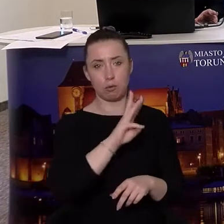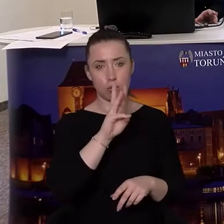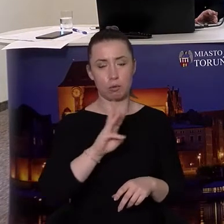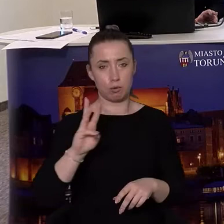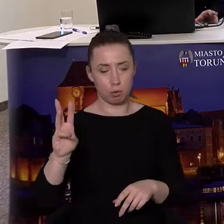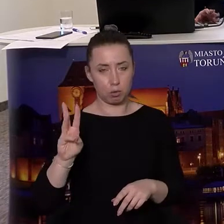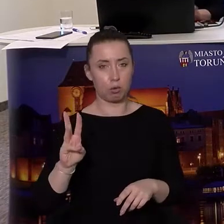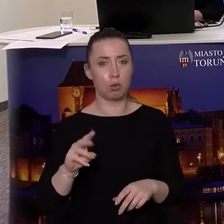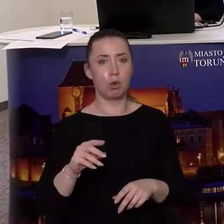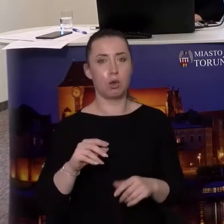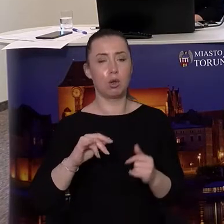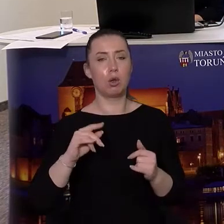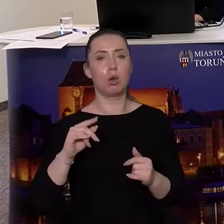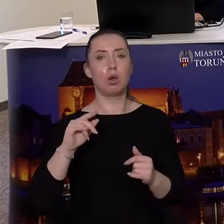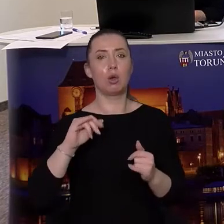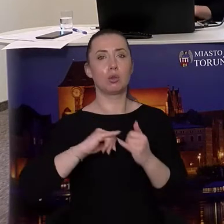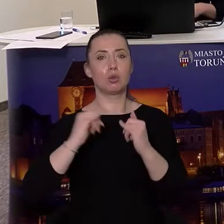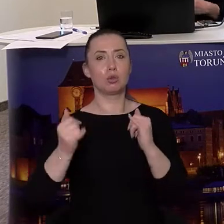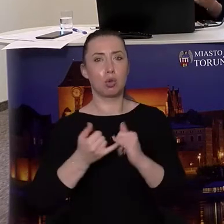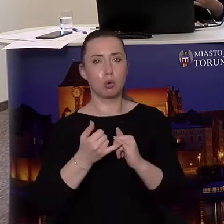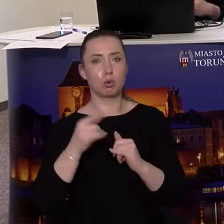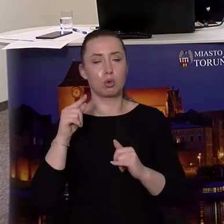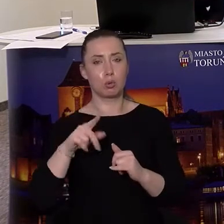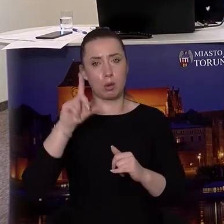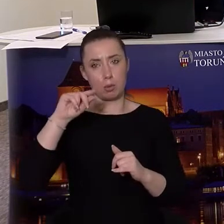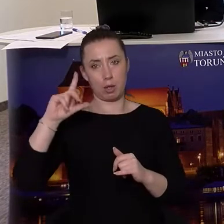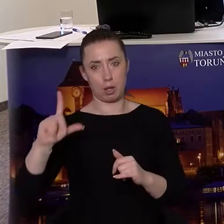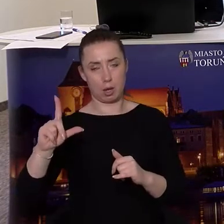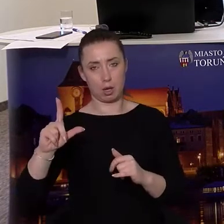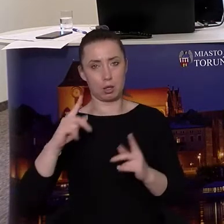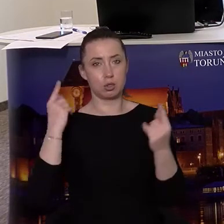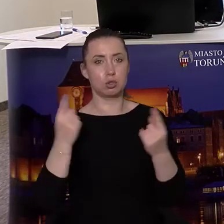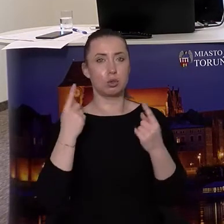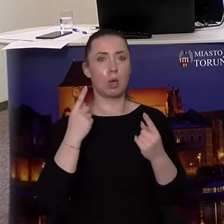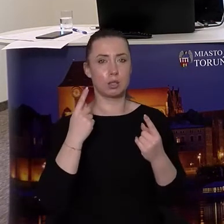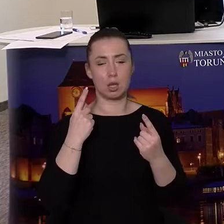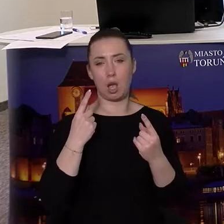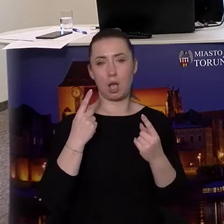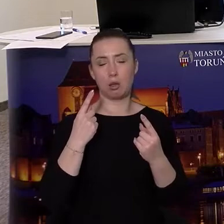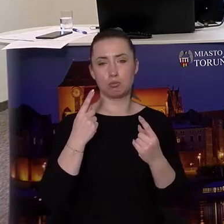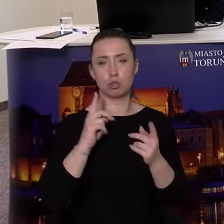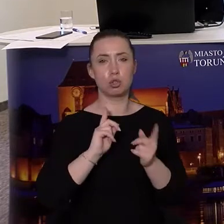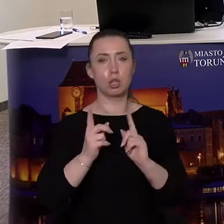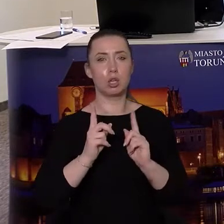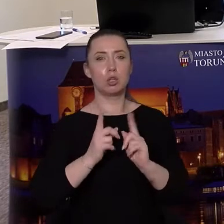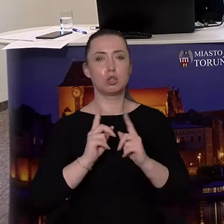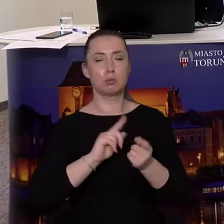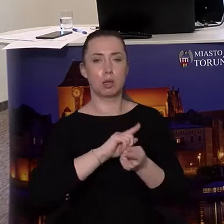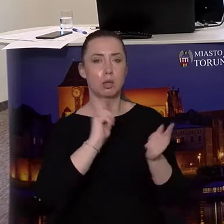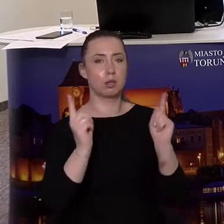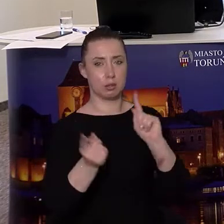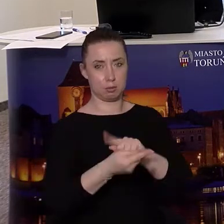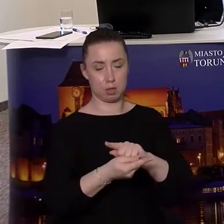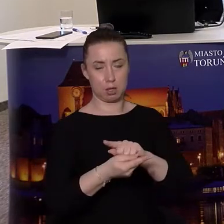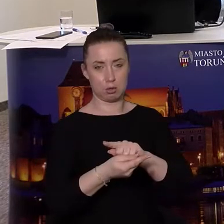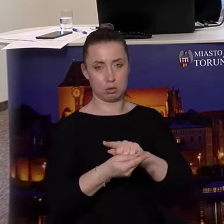internetowej www.toruń.pl. Sytuacja jest dynamiczna i jak słyszeliśmy dzisiaj na konferencji, te informacje potrafią się również z godziny na